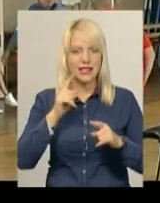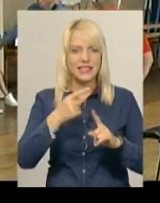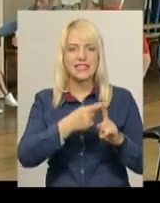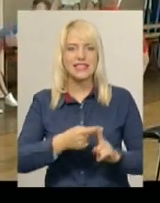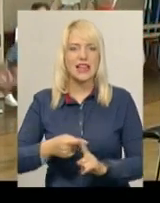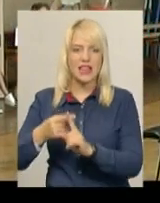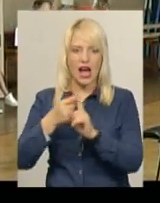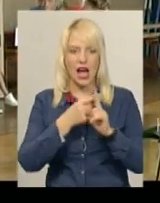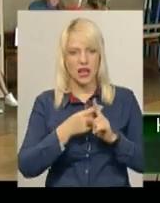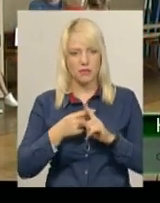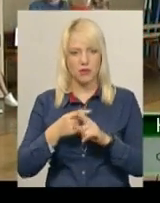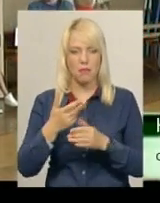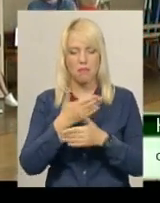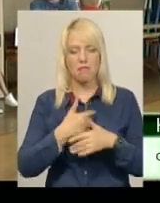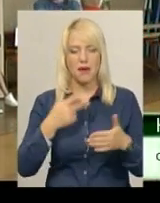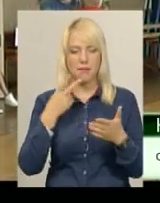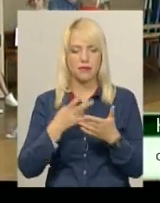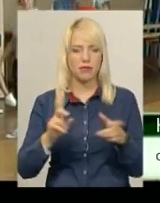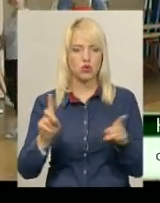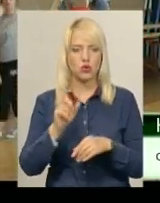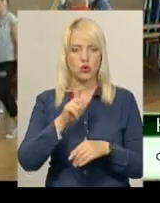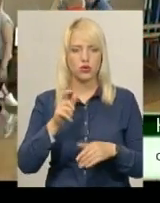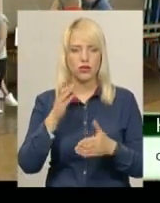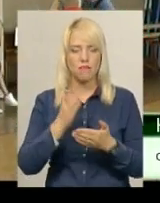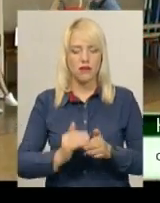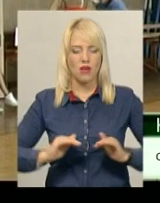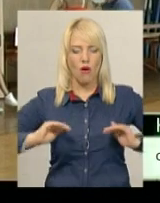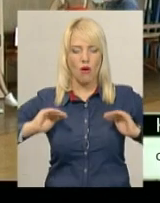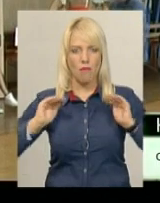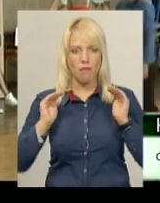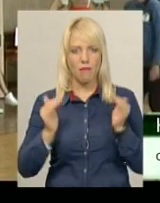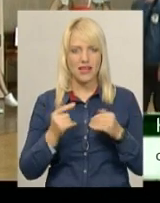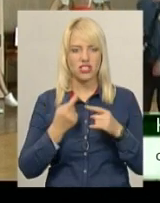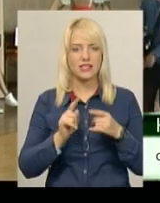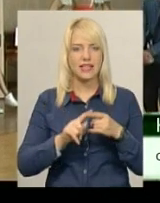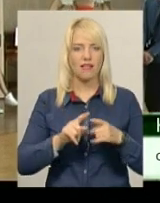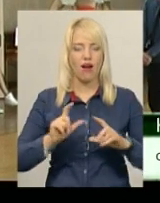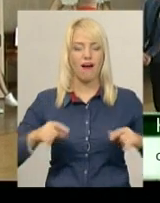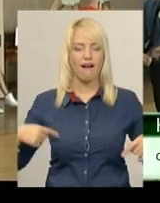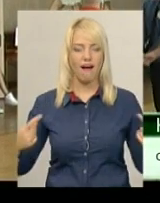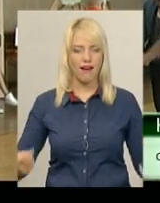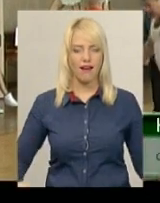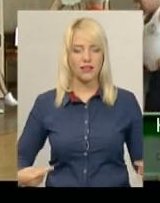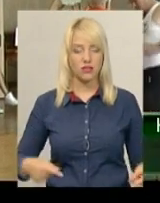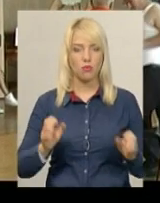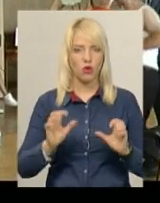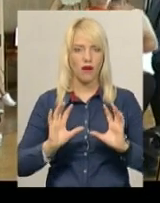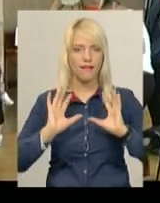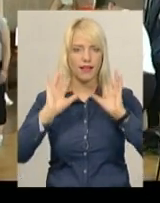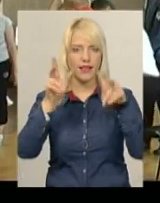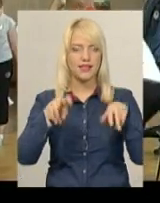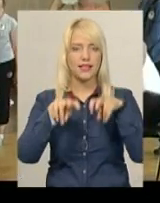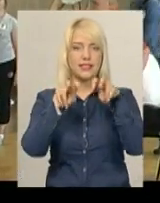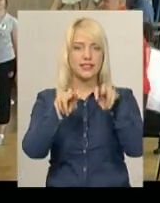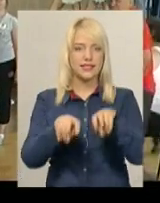позицій ми передбачаємо, що можуть люди, що мають обвеження опорно-рухового апарату, тобто колясочники, вони кидають сидячи. Сьогодні